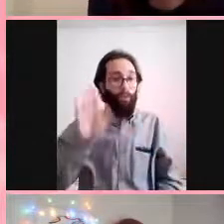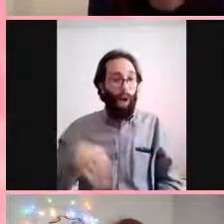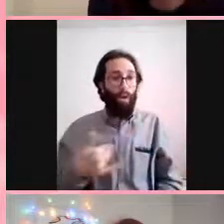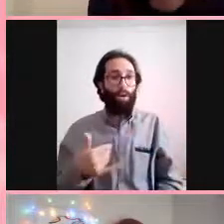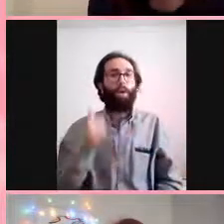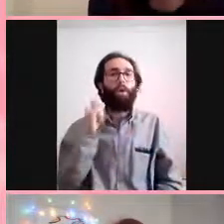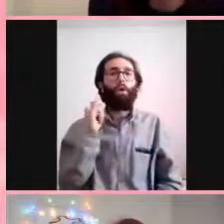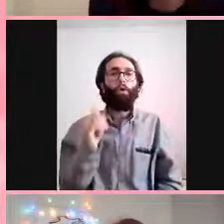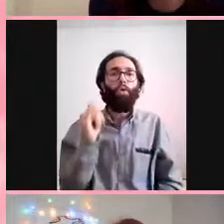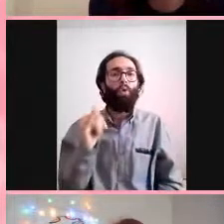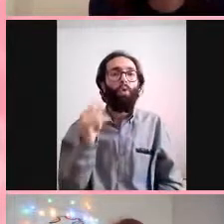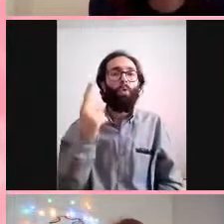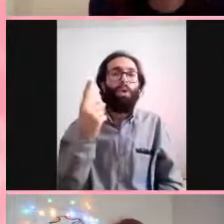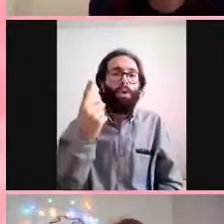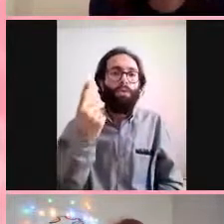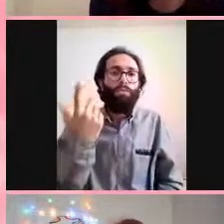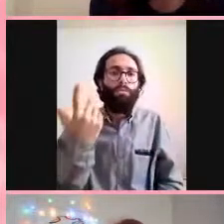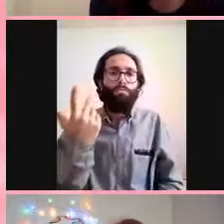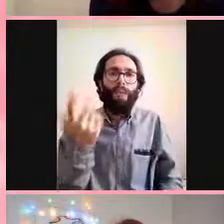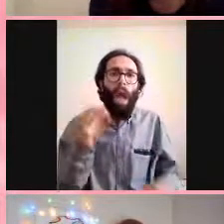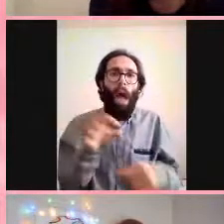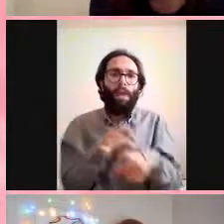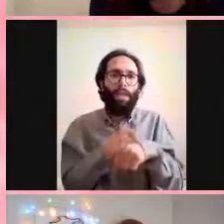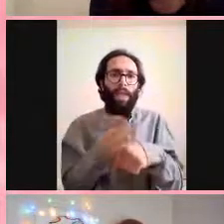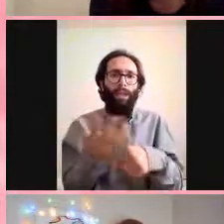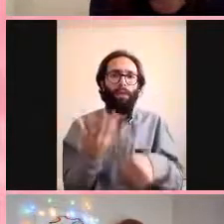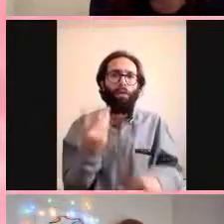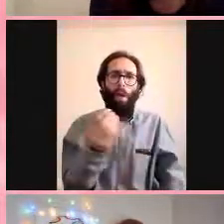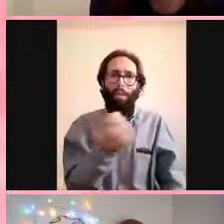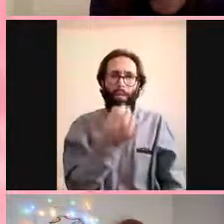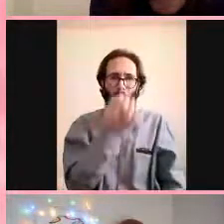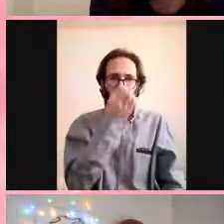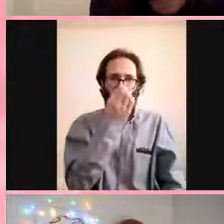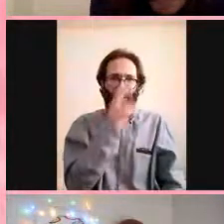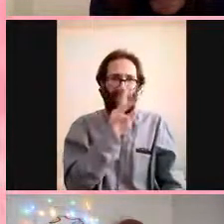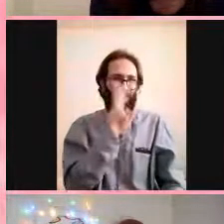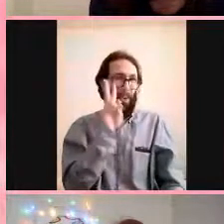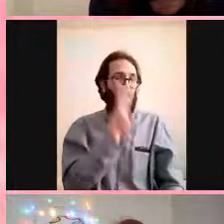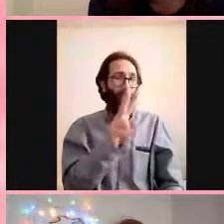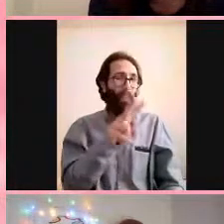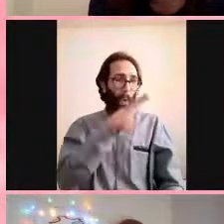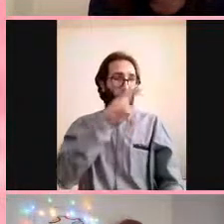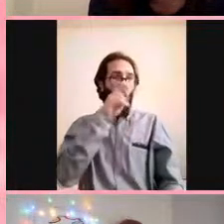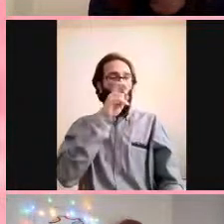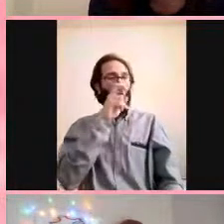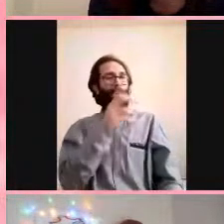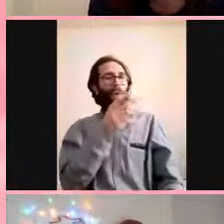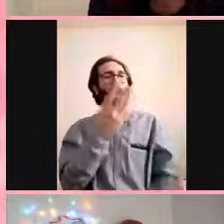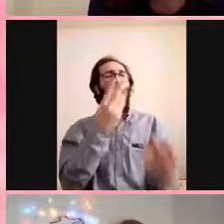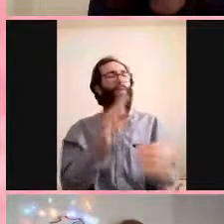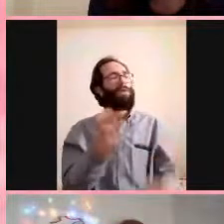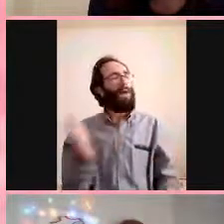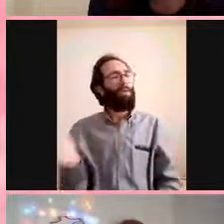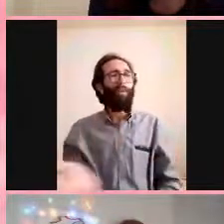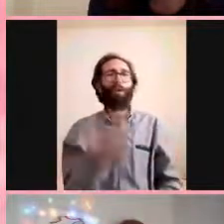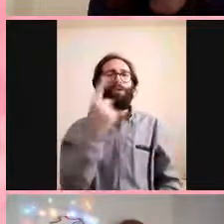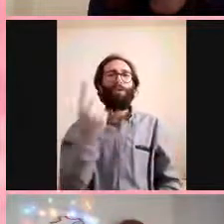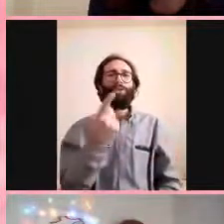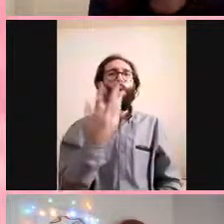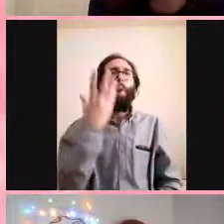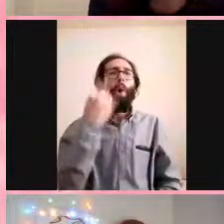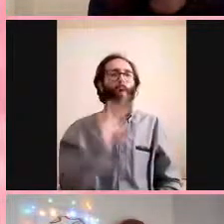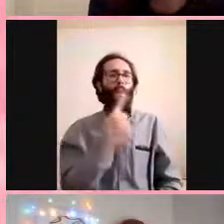çok basit bir semptom gibi görünse de ya koku almasan ne olur gibi olsa da öyle olmuyor. Yaşam kalitesini çok etkiliyor.